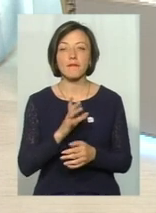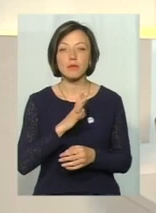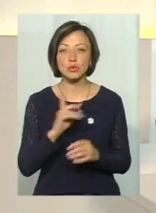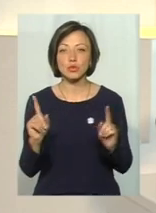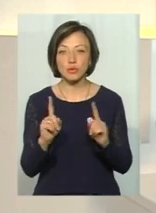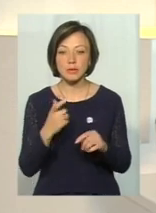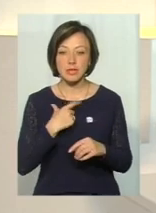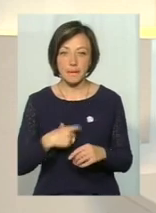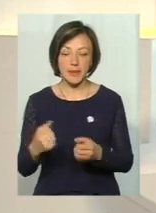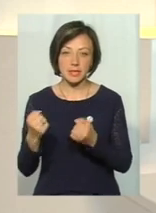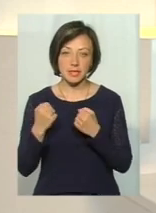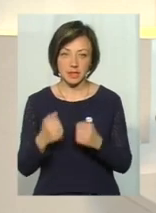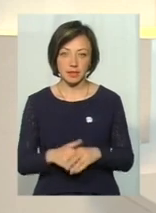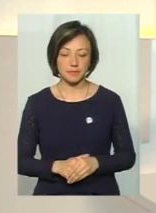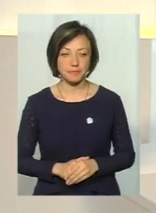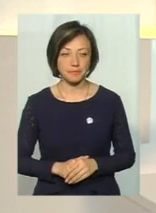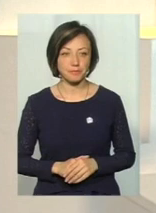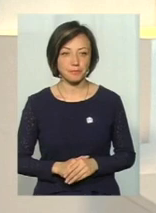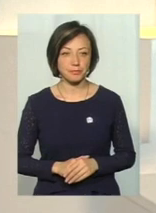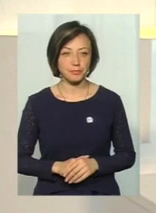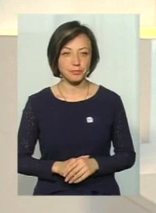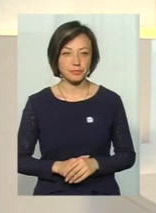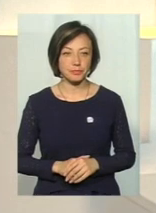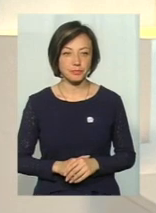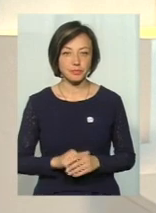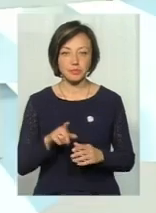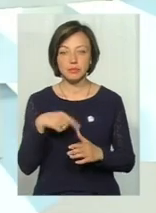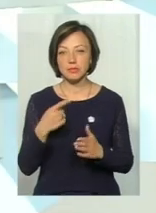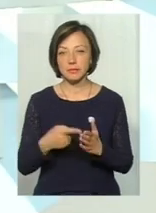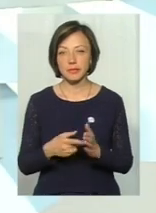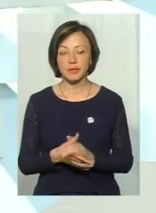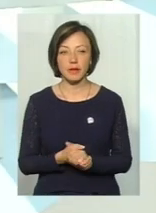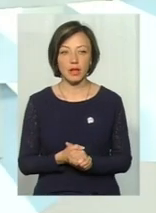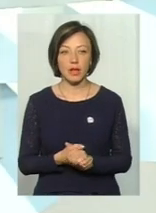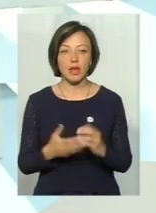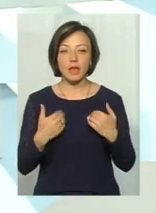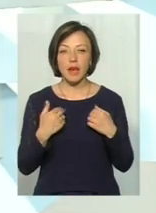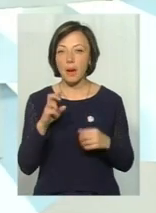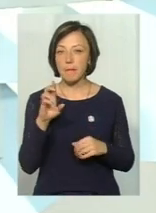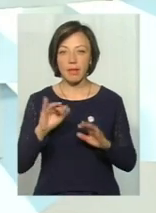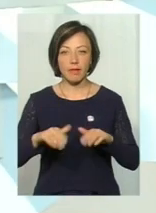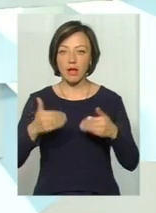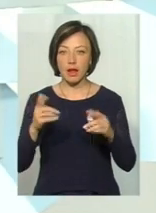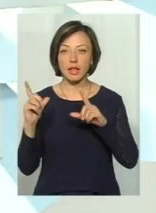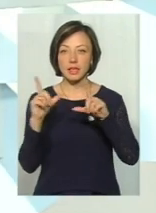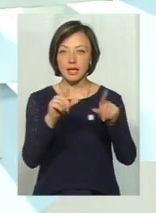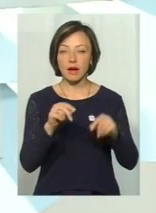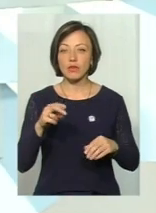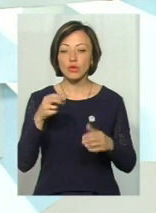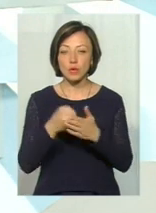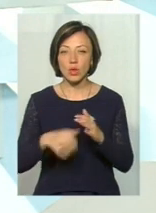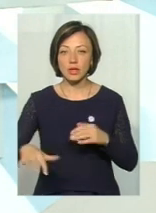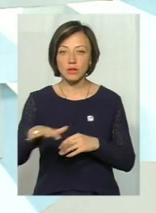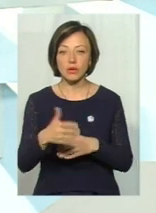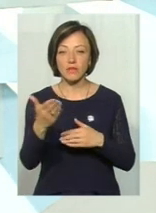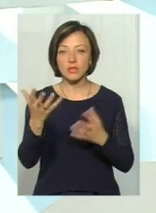щоб себе максимально і свою родину убезпечити? Я би не радив їхати до тієї території, яку ви